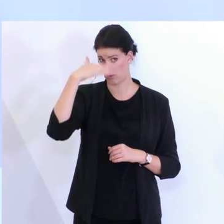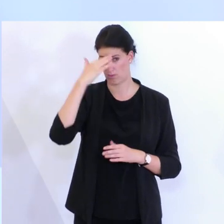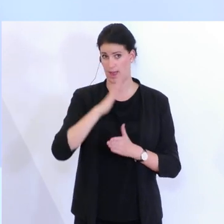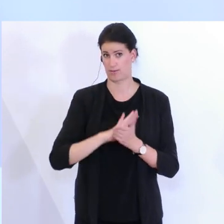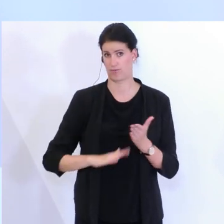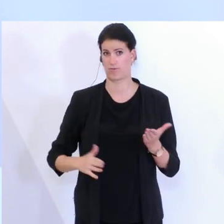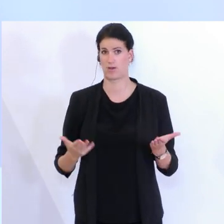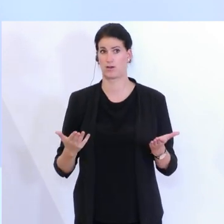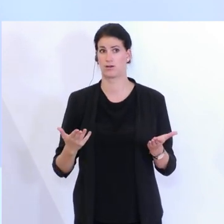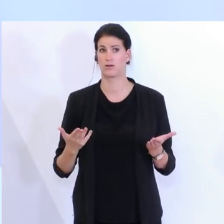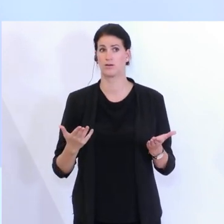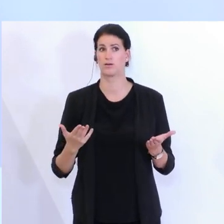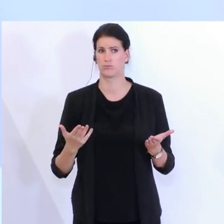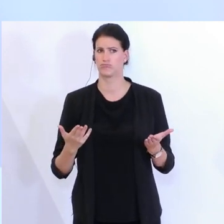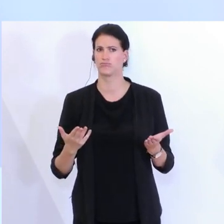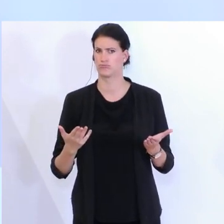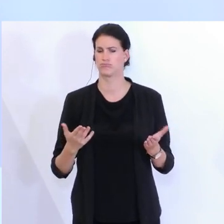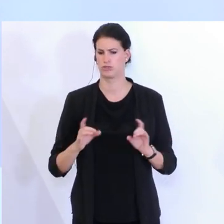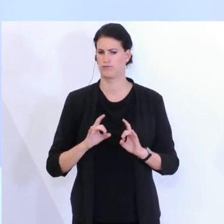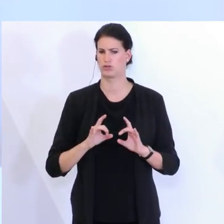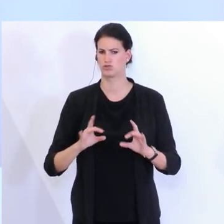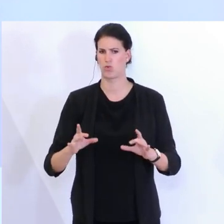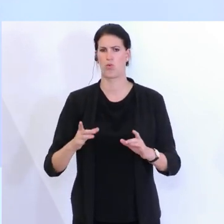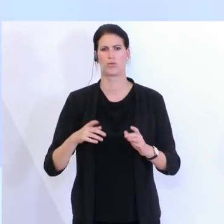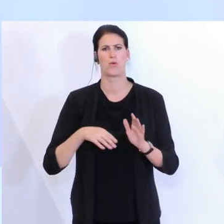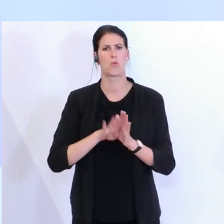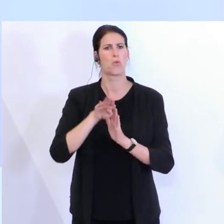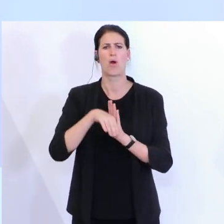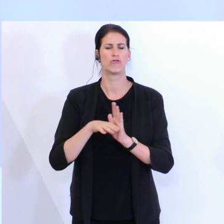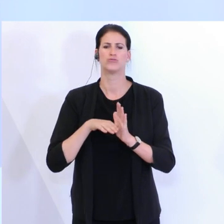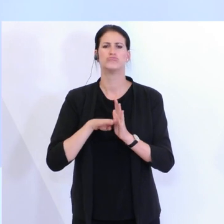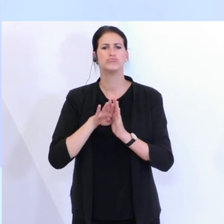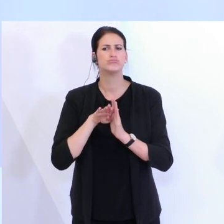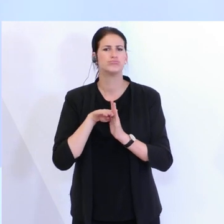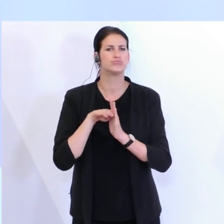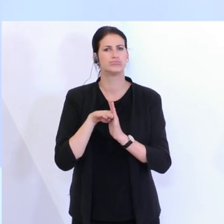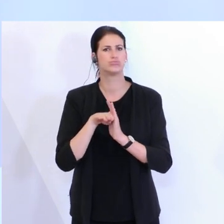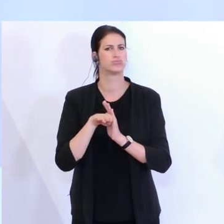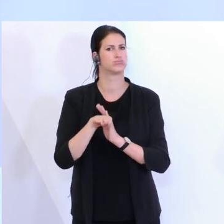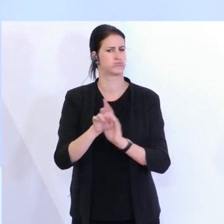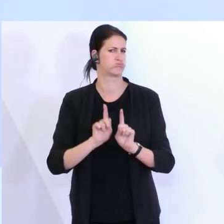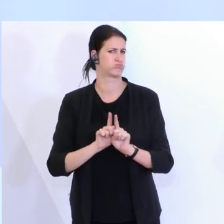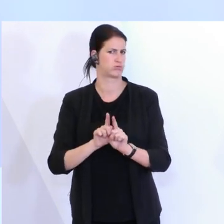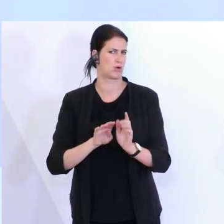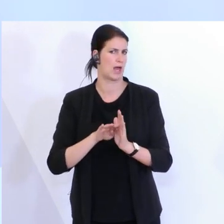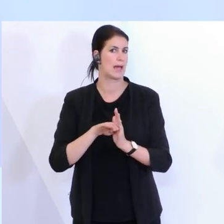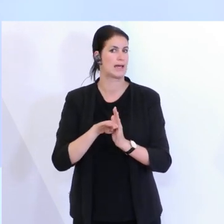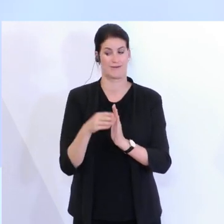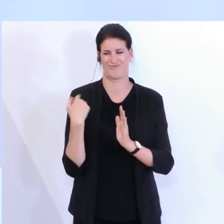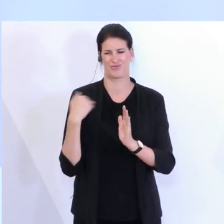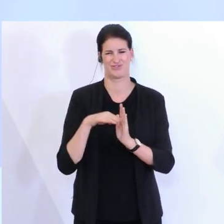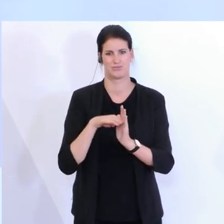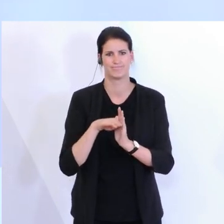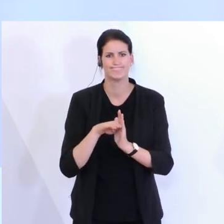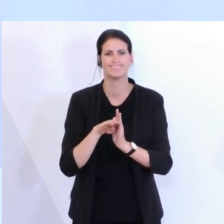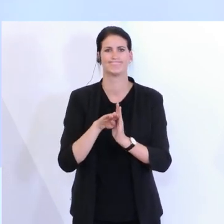noch relativ gleich verlaufende Infektionskurve hatte, die jetzt vor allem auch in den letzten Wochen zu steigend begann, hat